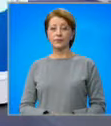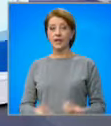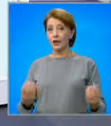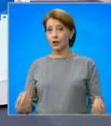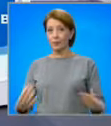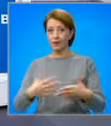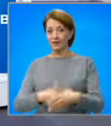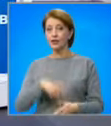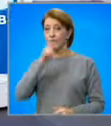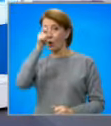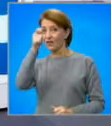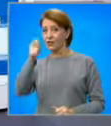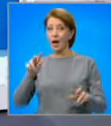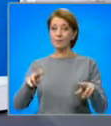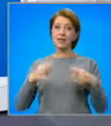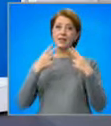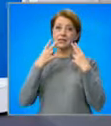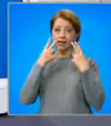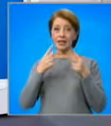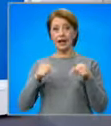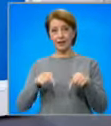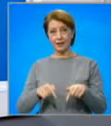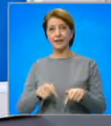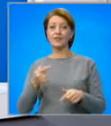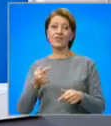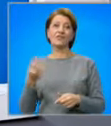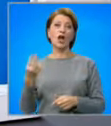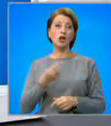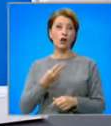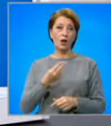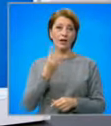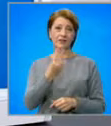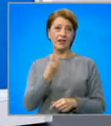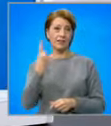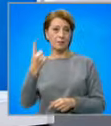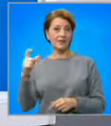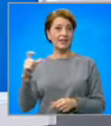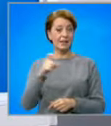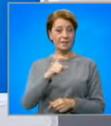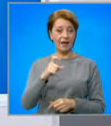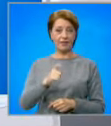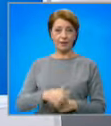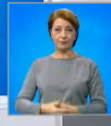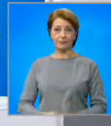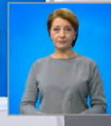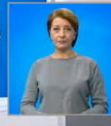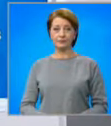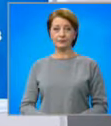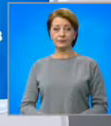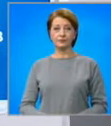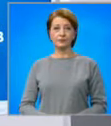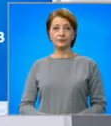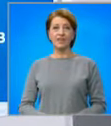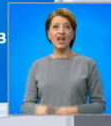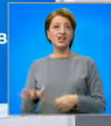Вие сте с Централните новини по Света и у нас. Аз съм Марина Матева. Добър вечер. Във вторник, 21 септември. Здравейте, аз съм Данио Михайлов.